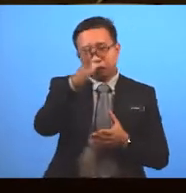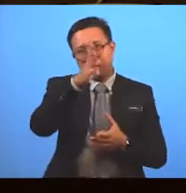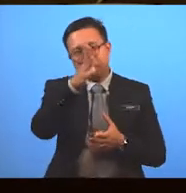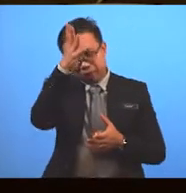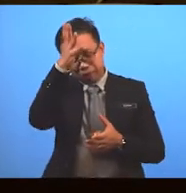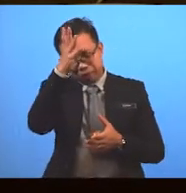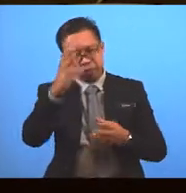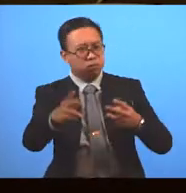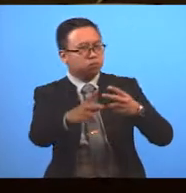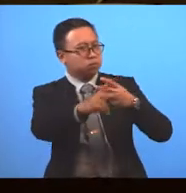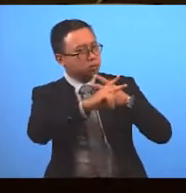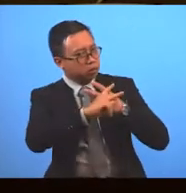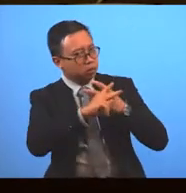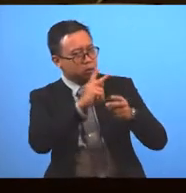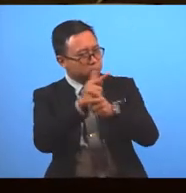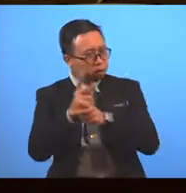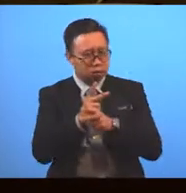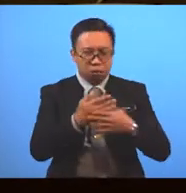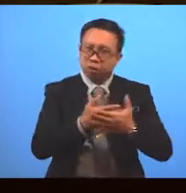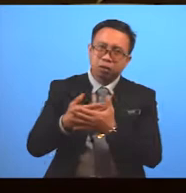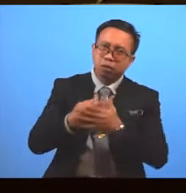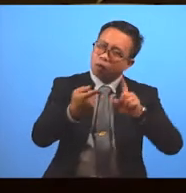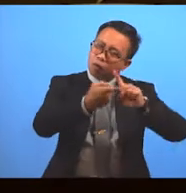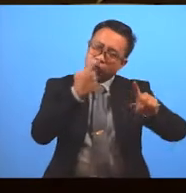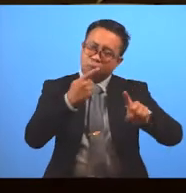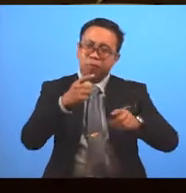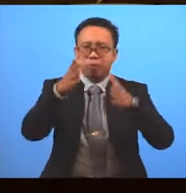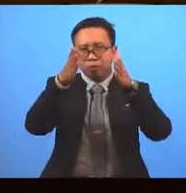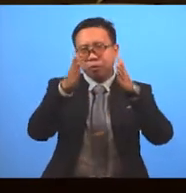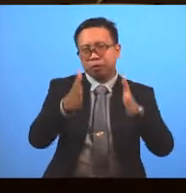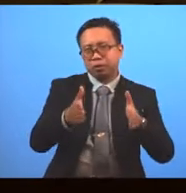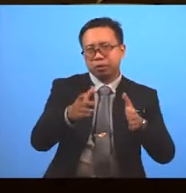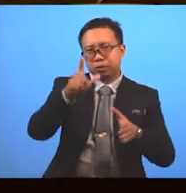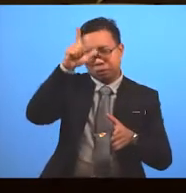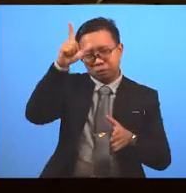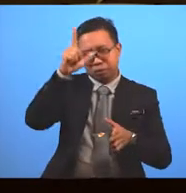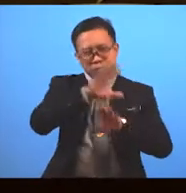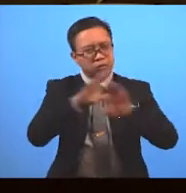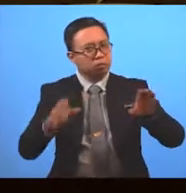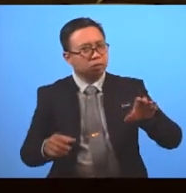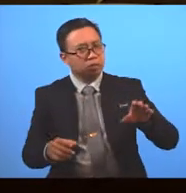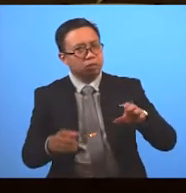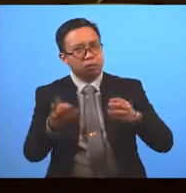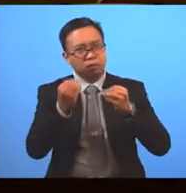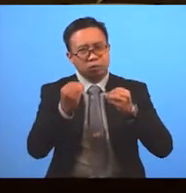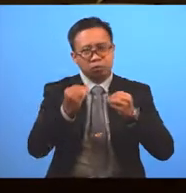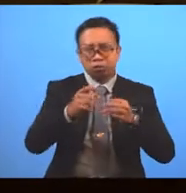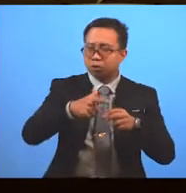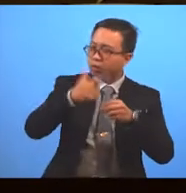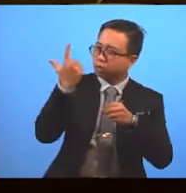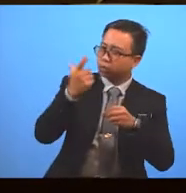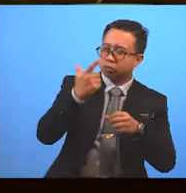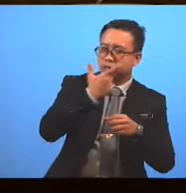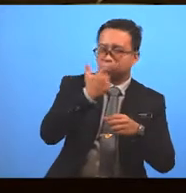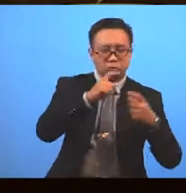father trying to protect his child And a man with empathy Who is ready to extend a hand for the